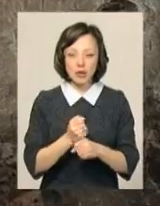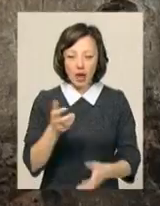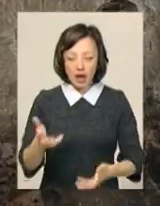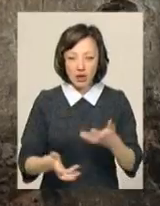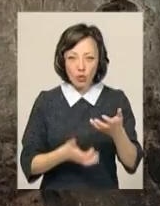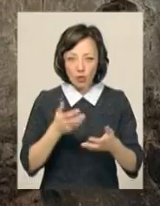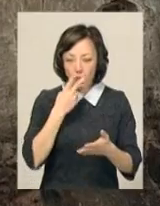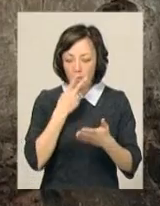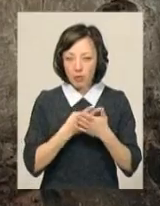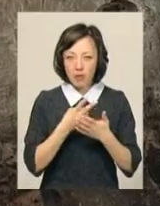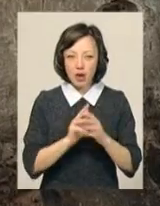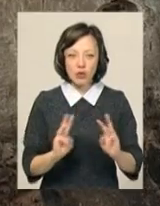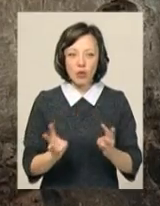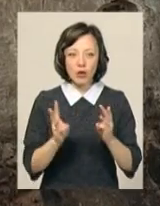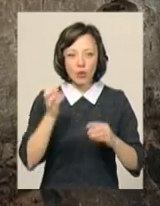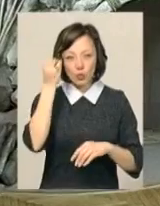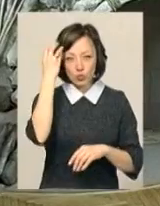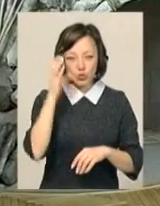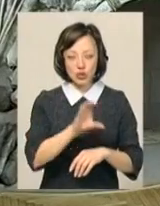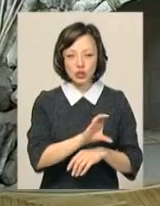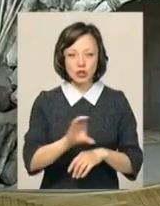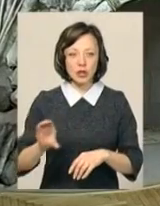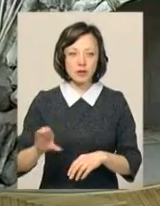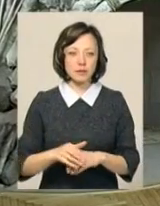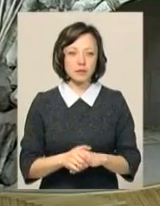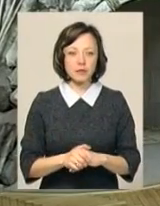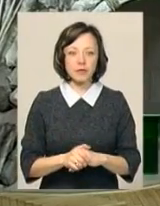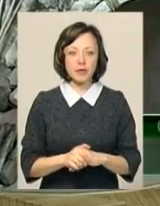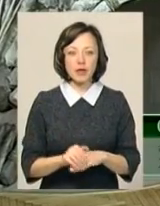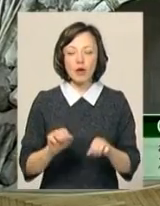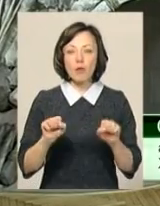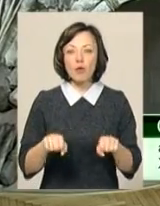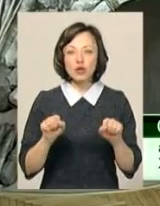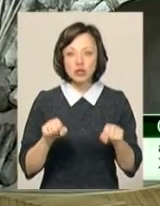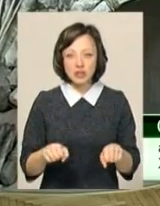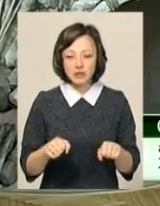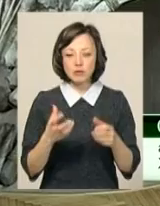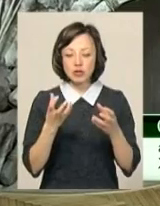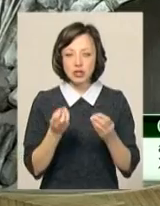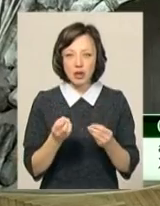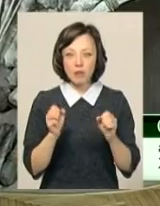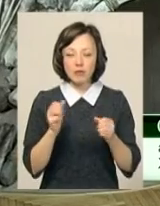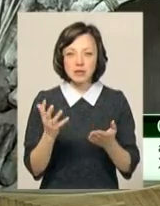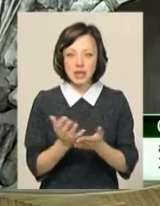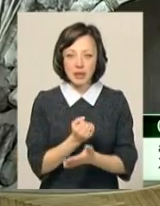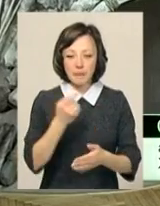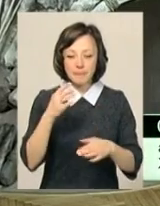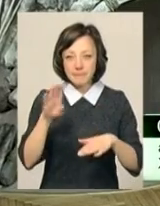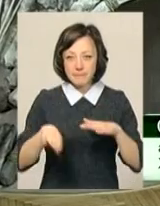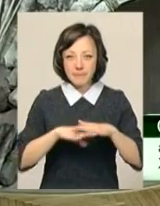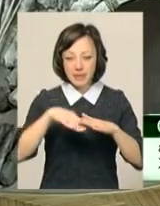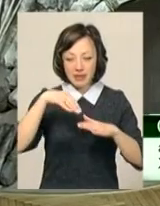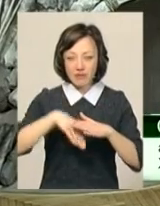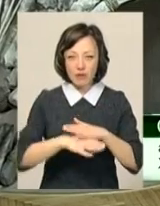'яткоохоронці побачили горілий культурний шар. Можливо, ми слід для від тих будівель можемо знайти під підваленими вже будинку